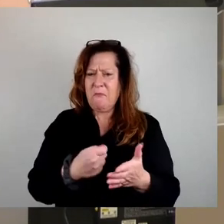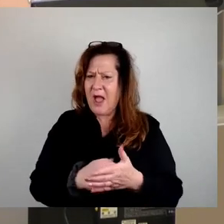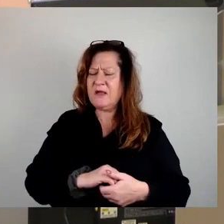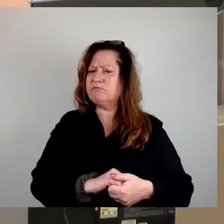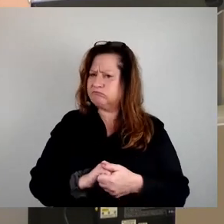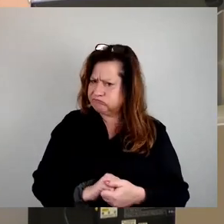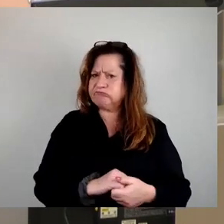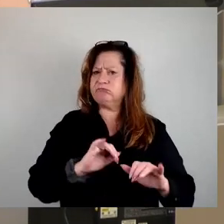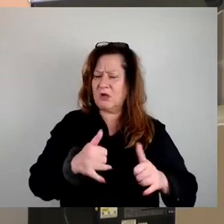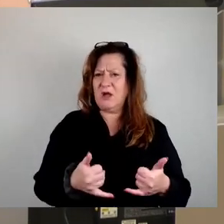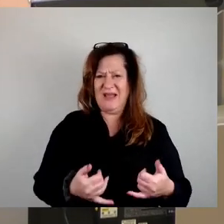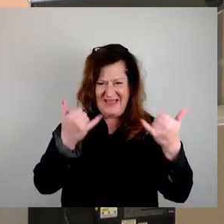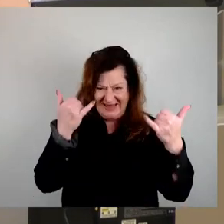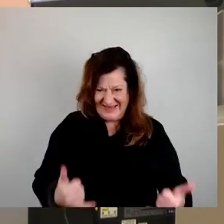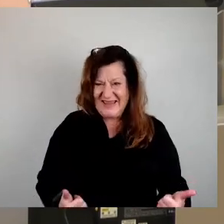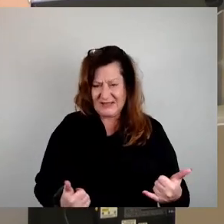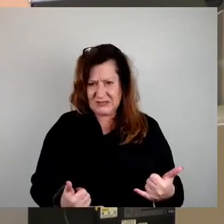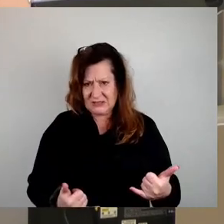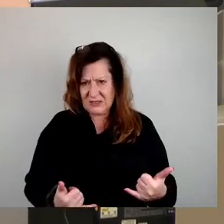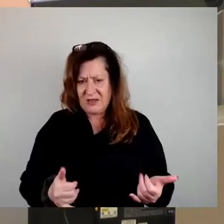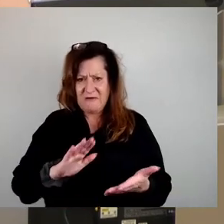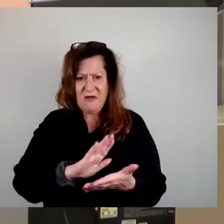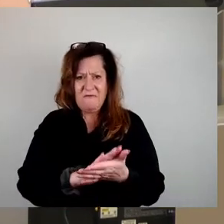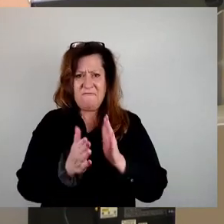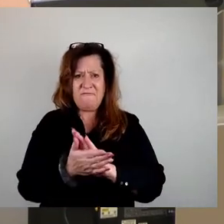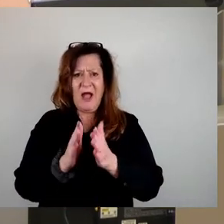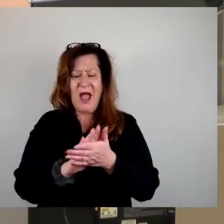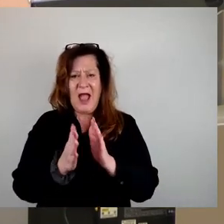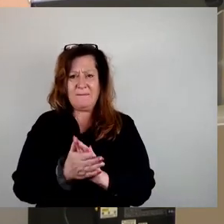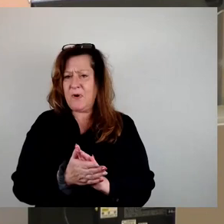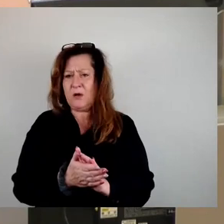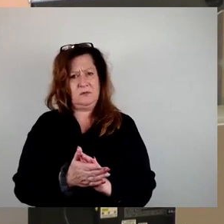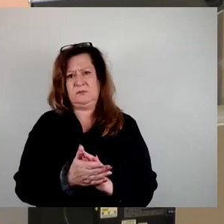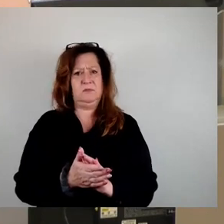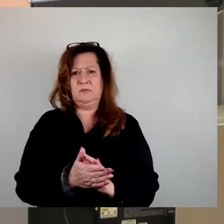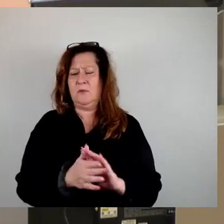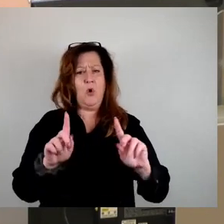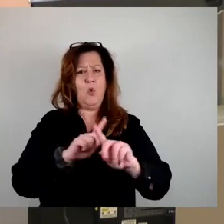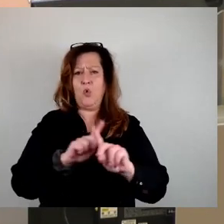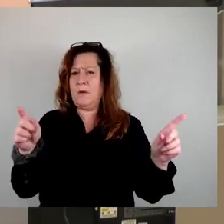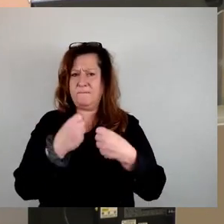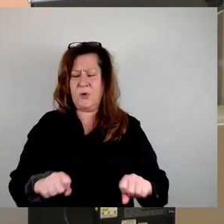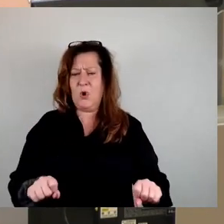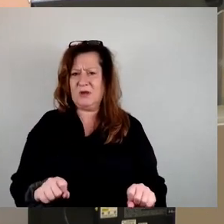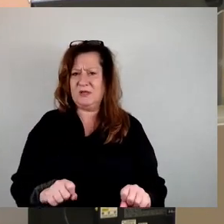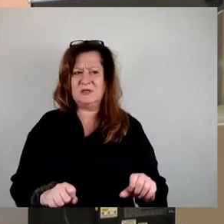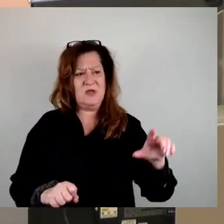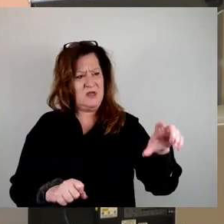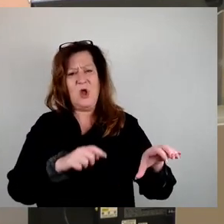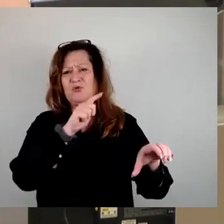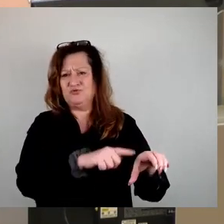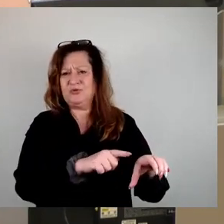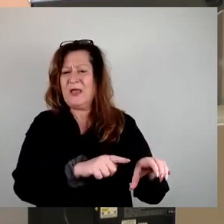jetzt vorliegende Deal als solches erscheint okay bepreist. Wenn man schon so etwas macht, hat man sicherlich seitens der Stadt den bestmöglichen Deal verhandelt.